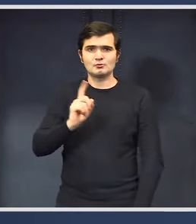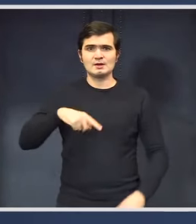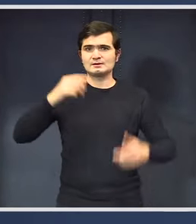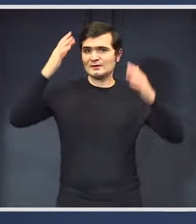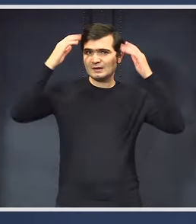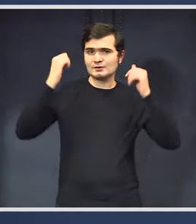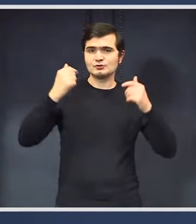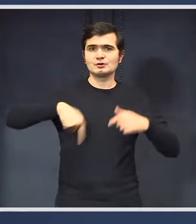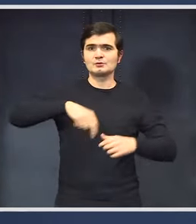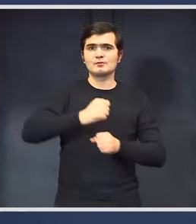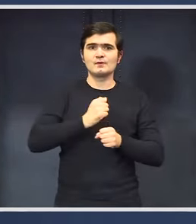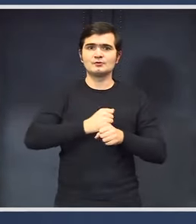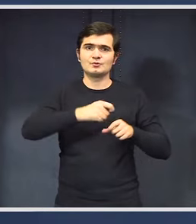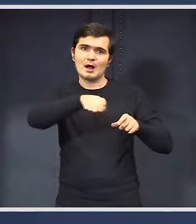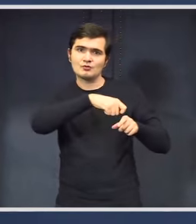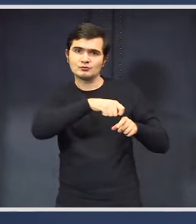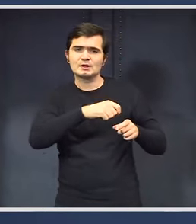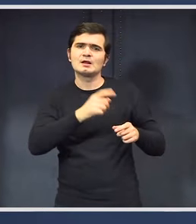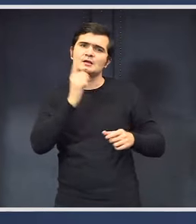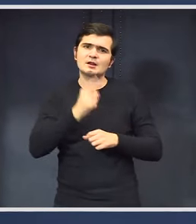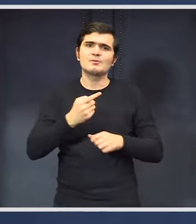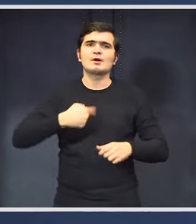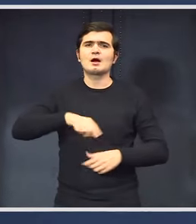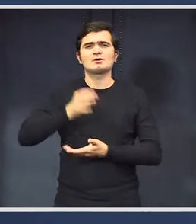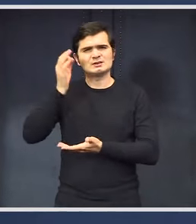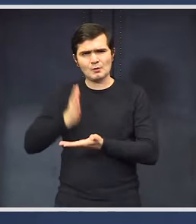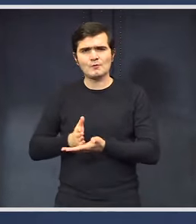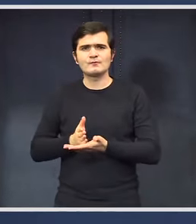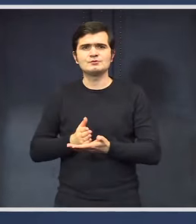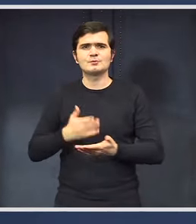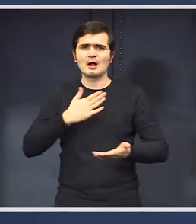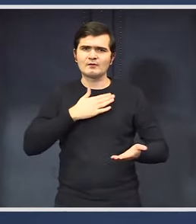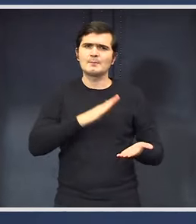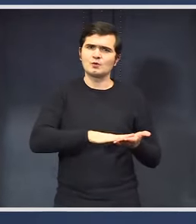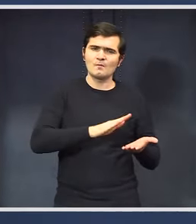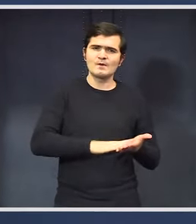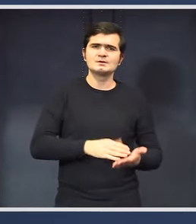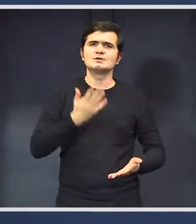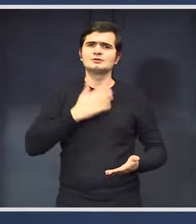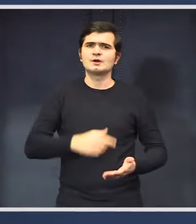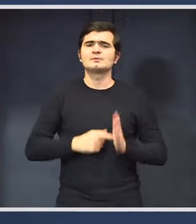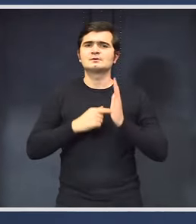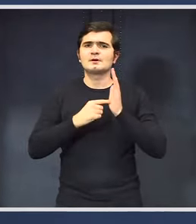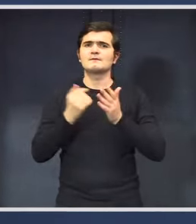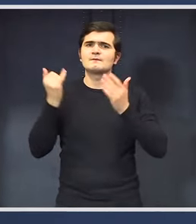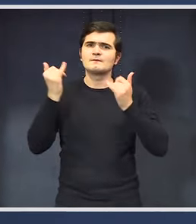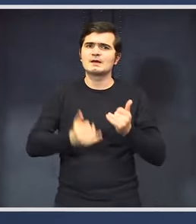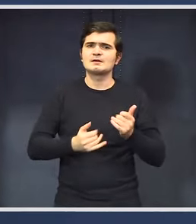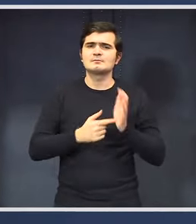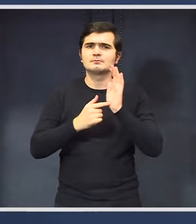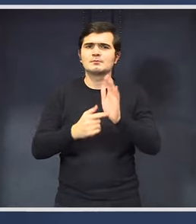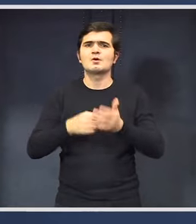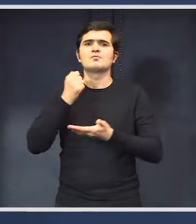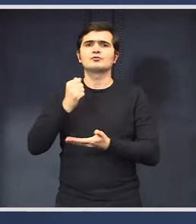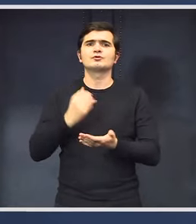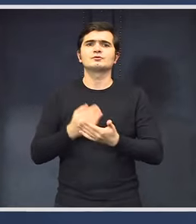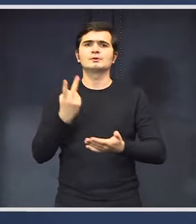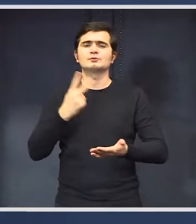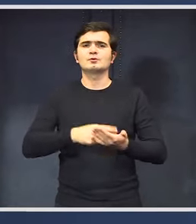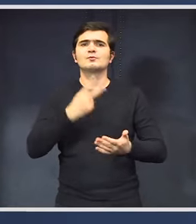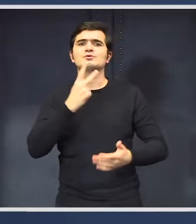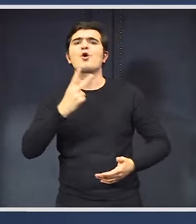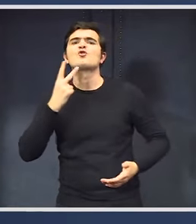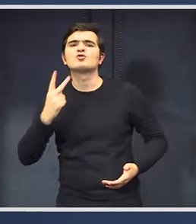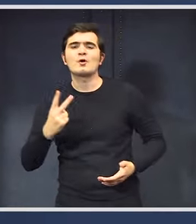ajustare. Și va trebui să-i convingem că suntem credibili și de aceea venim și cu programul pentru bugetul pentru 2022,